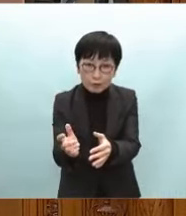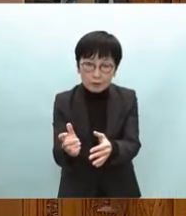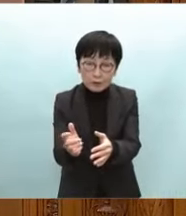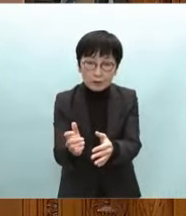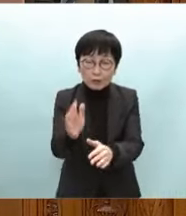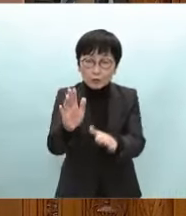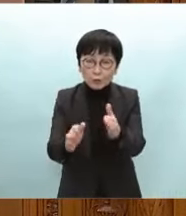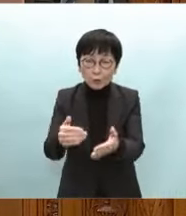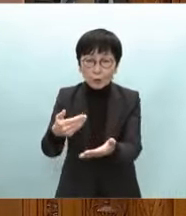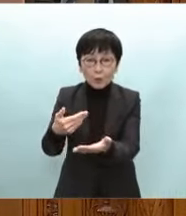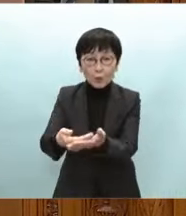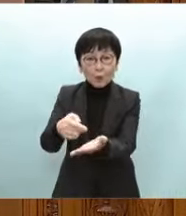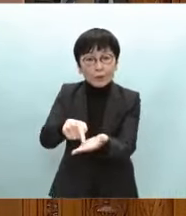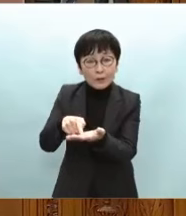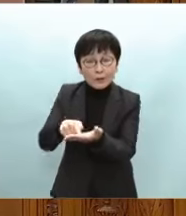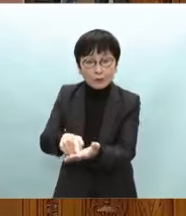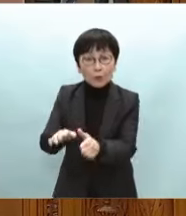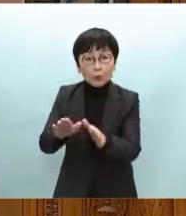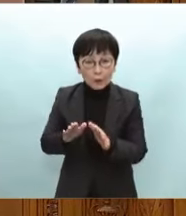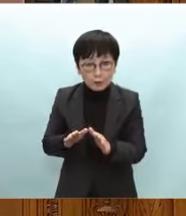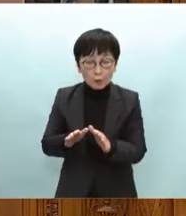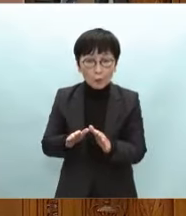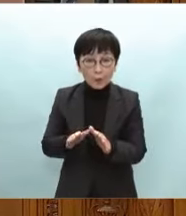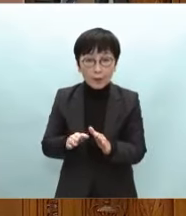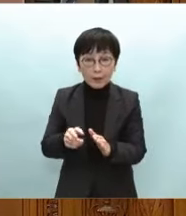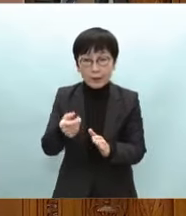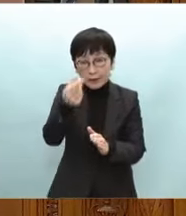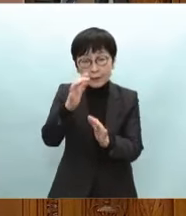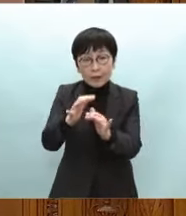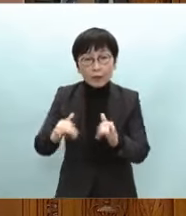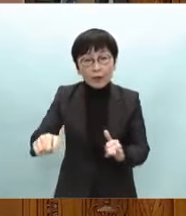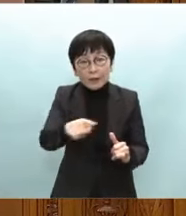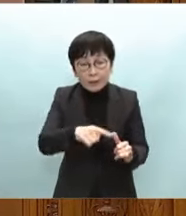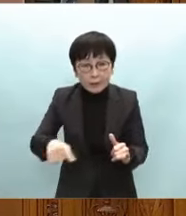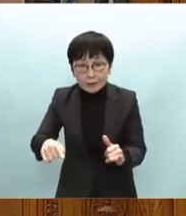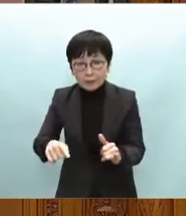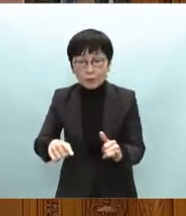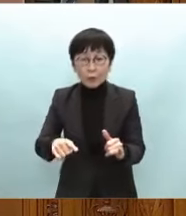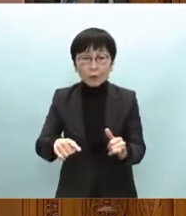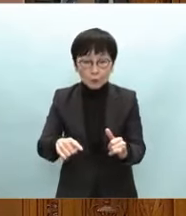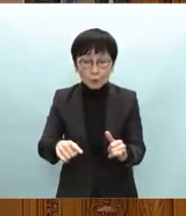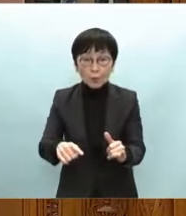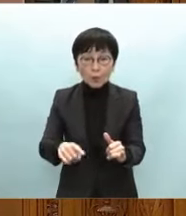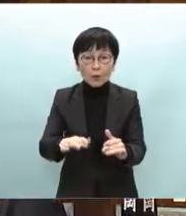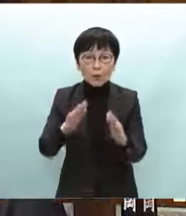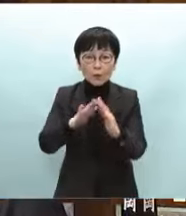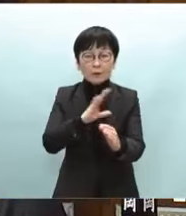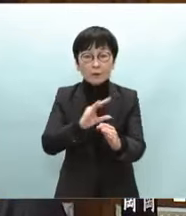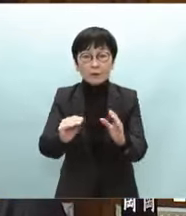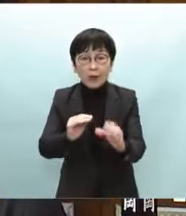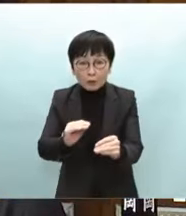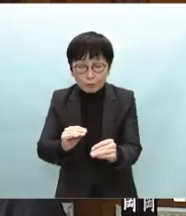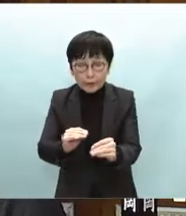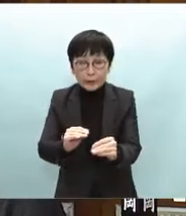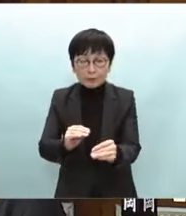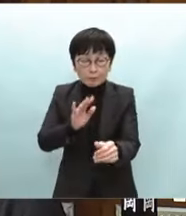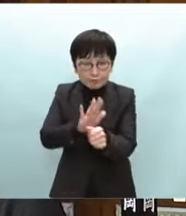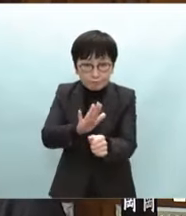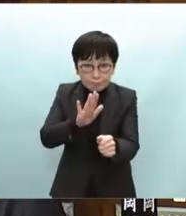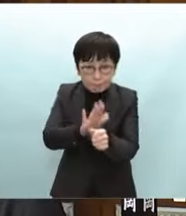がら被災者の機関と被災地の再生まで責任を持って取り組んでまいります